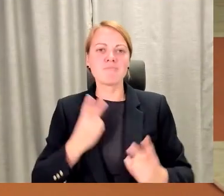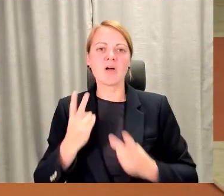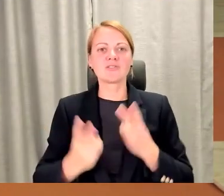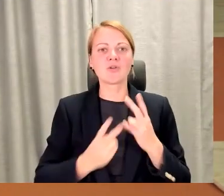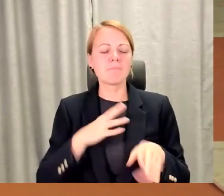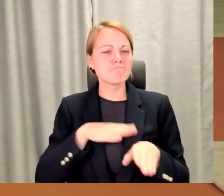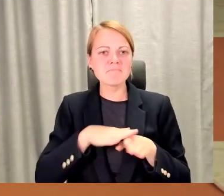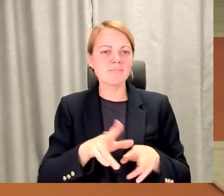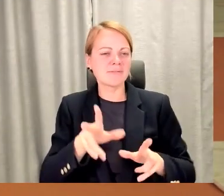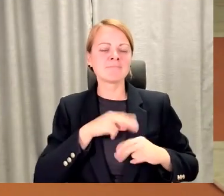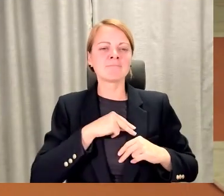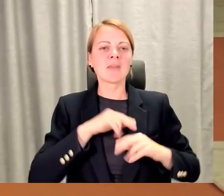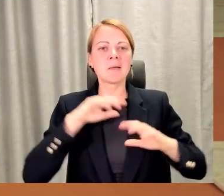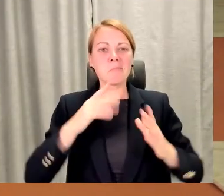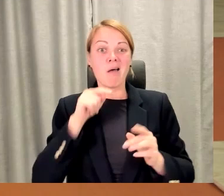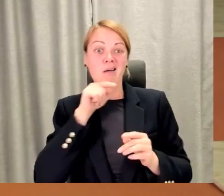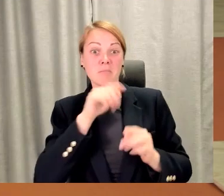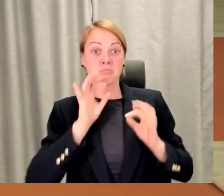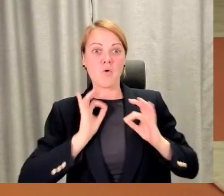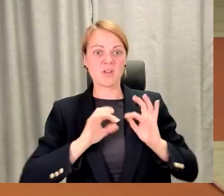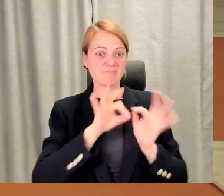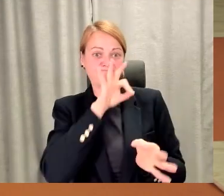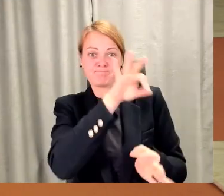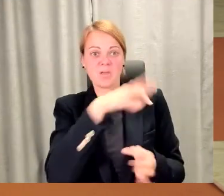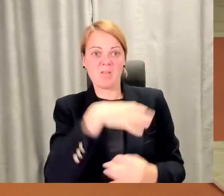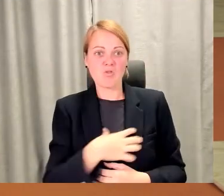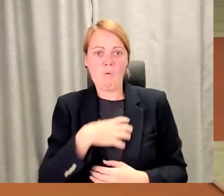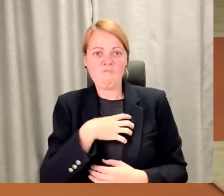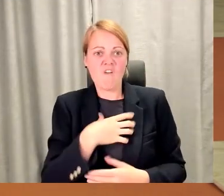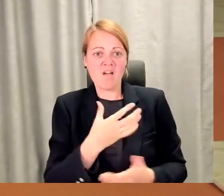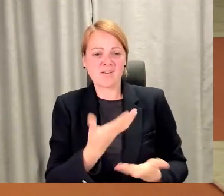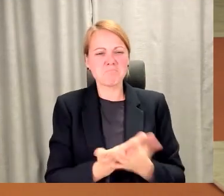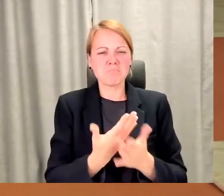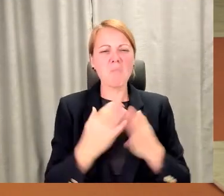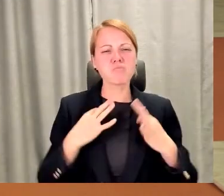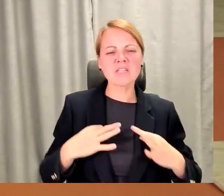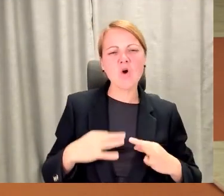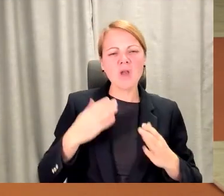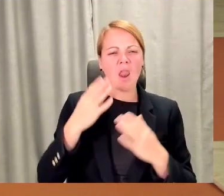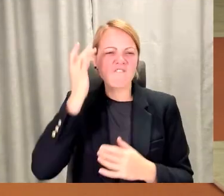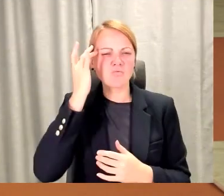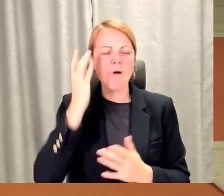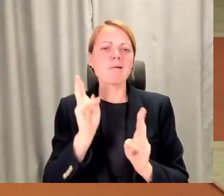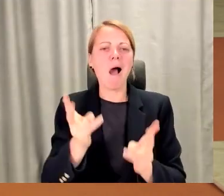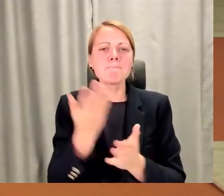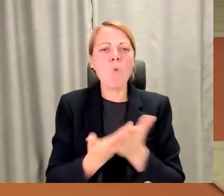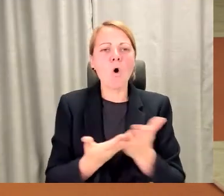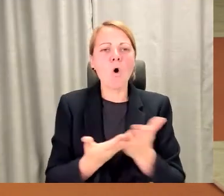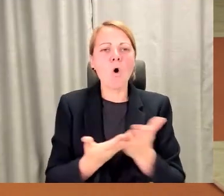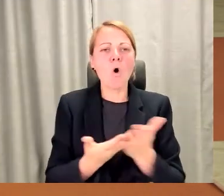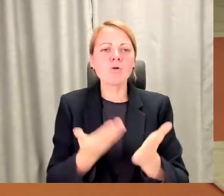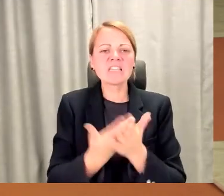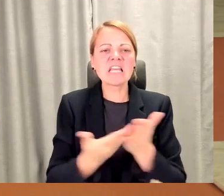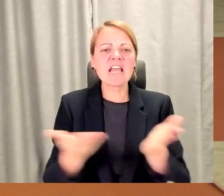vajadzīgs. Tāda ir profesionālā viedokļa. Kā cilvēkam motivēt to, ka viņš ir uz tā pareizā ceļa? Ko viņam